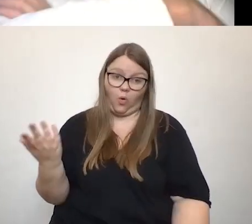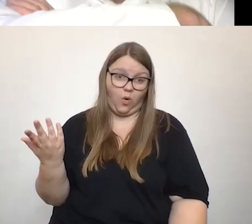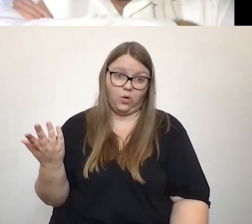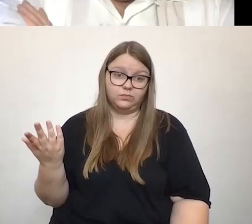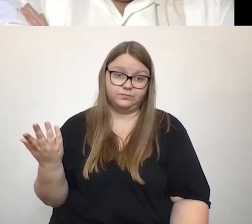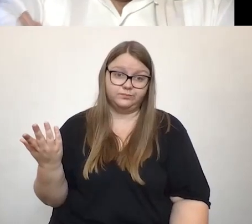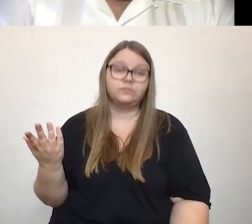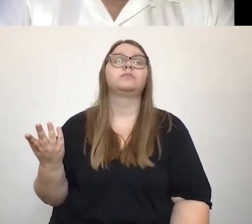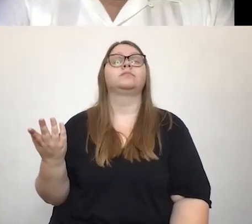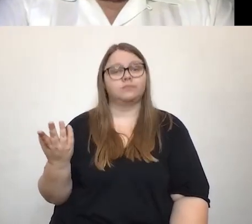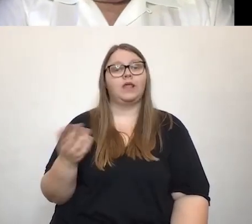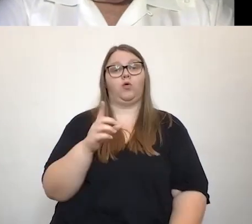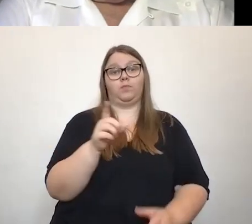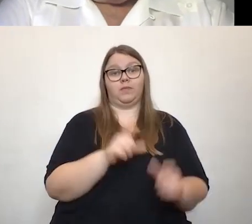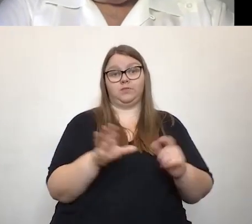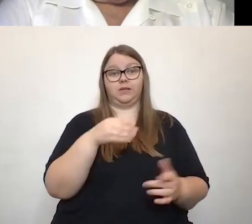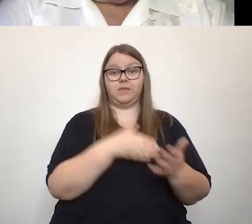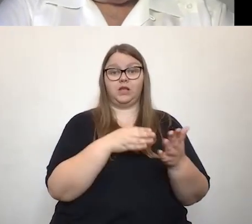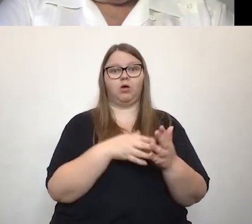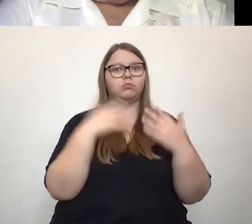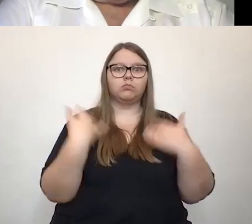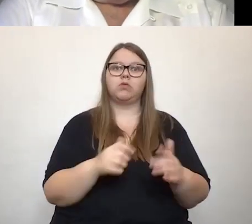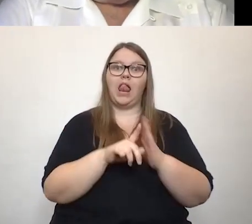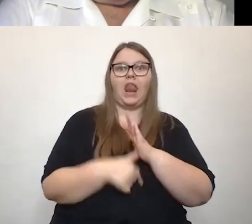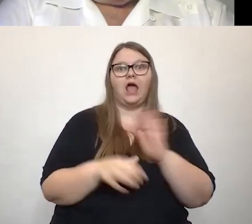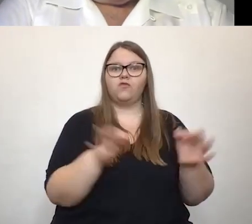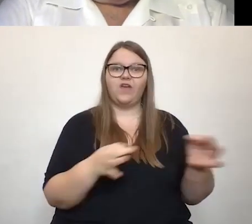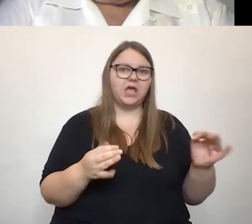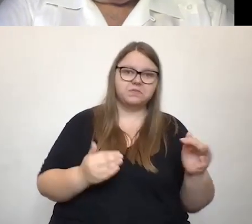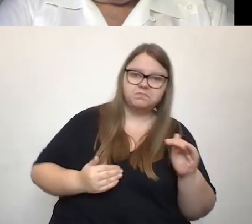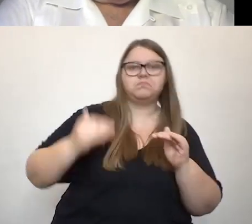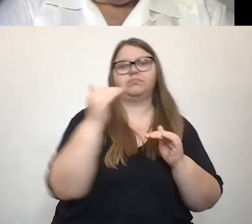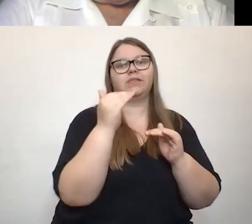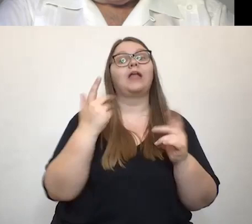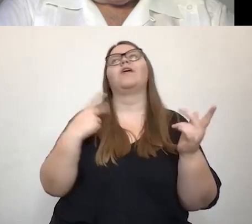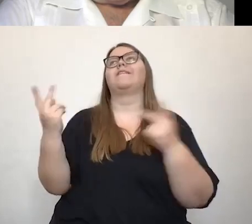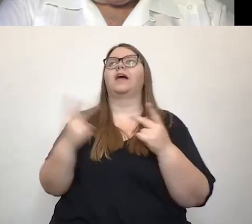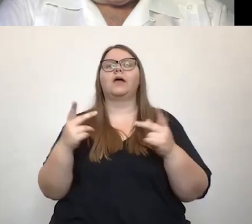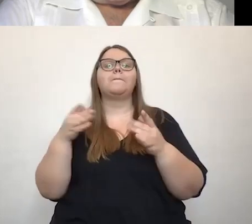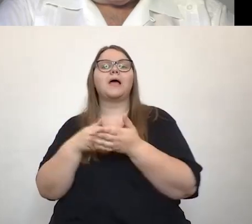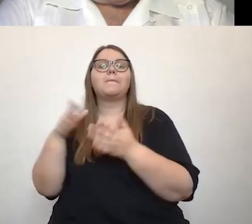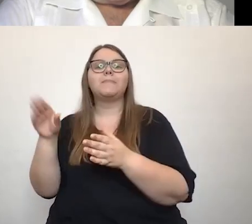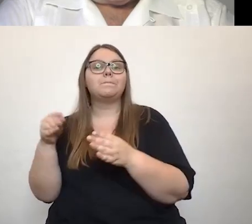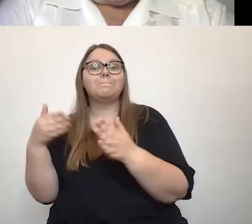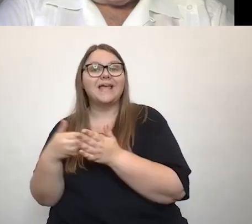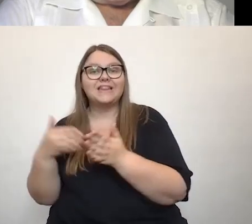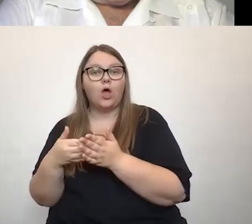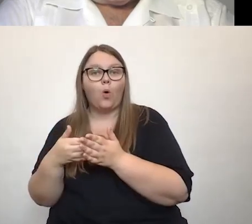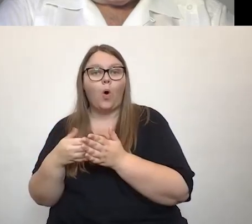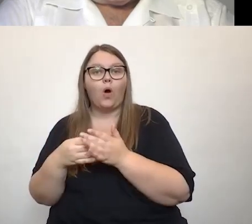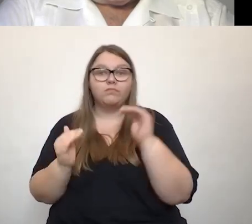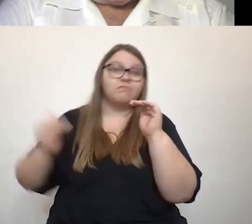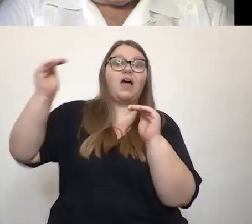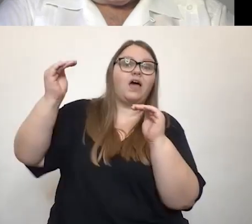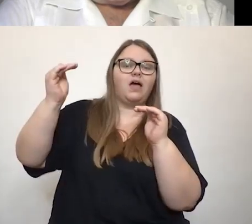Menschen mit Behinderung extrem leistungsfähig sind und häufig eben sogar, also nicht leistungsfähiger als Menschen ohne, aber genauso, weil sie das natürlich genauso